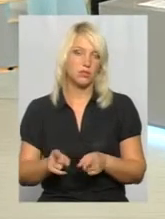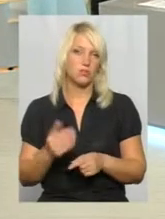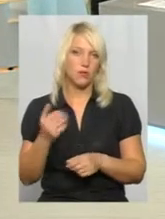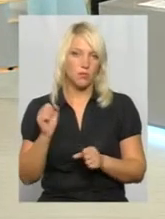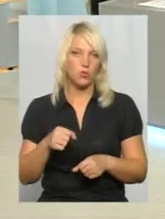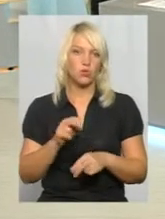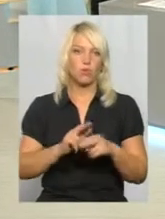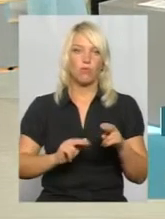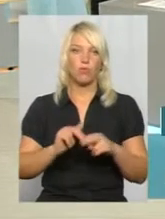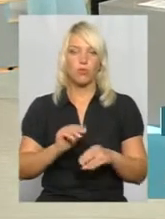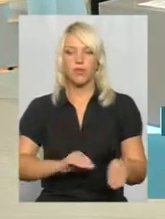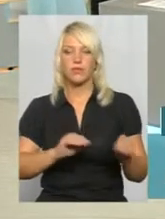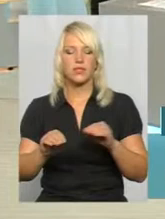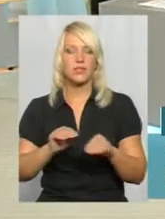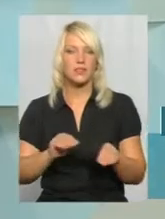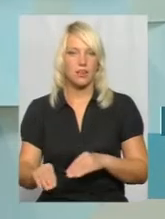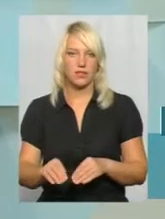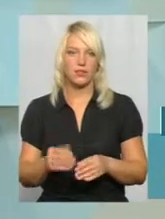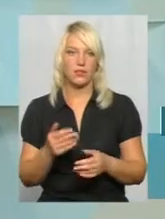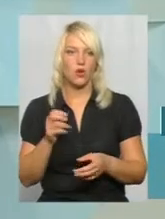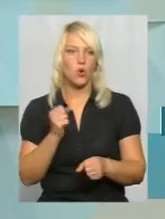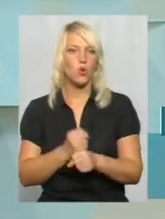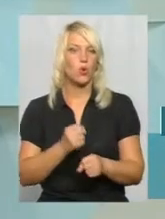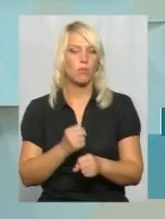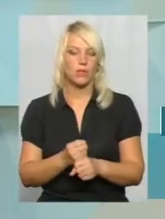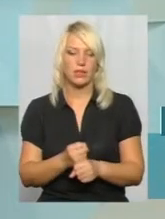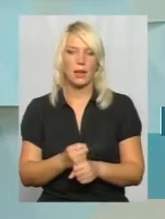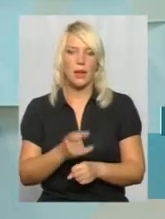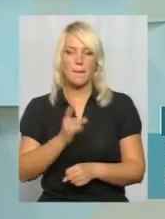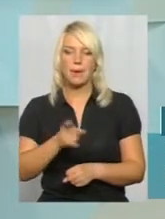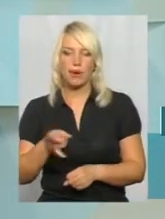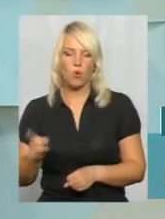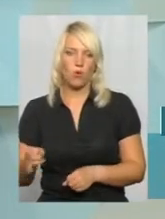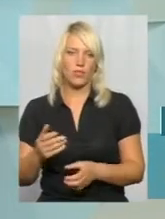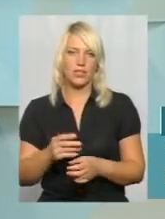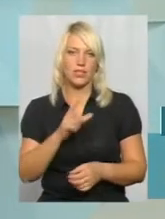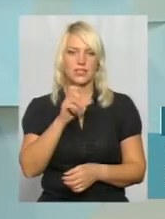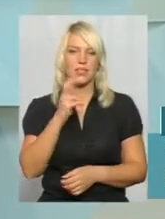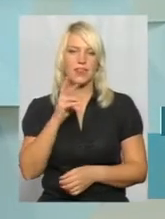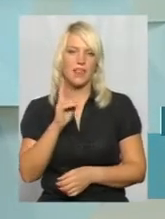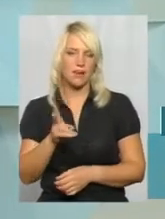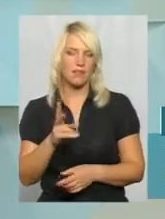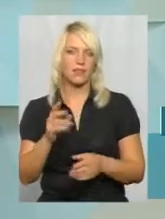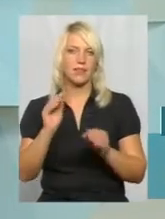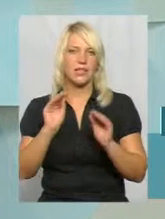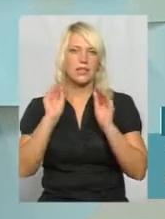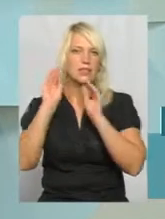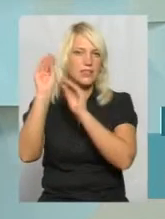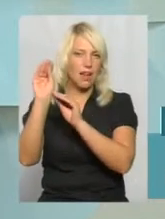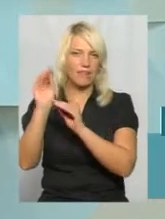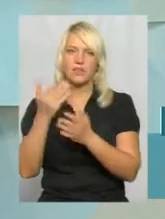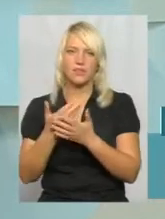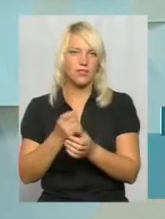будувати, ставити там, робити парковки, знаки ставити. Ну, все, що вам потрібно, ви там можете робити.